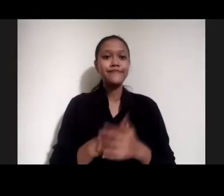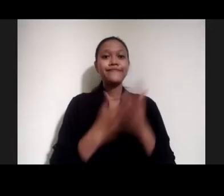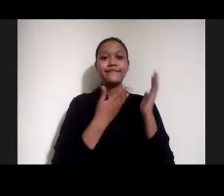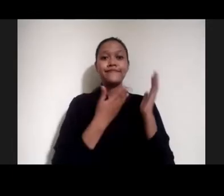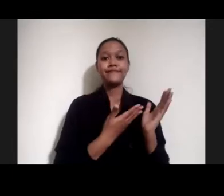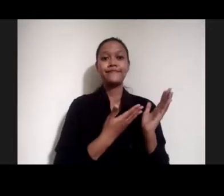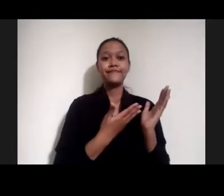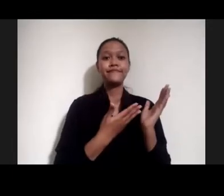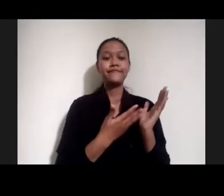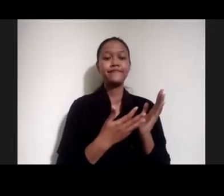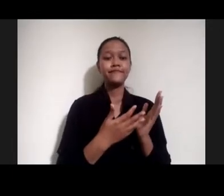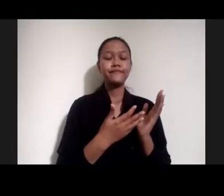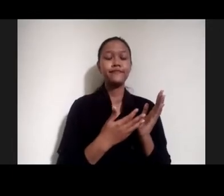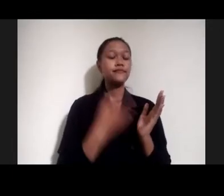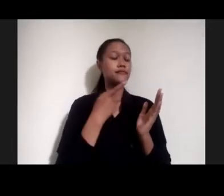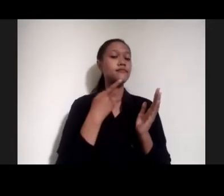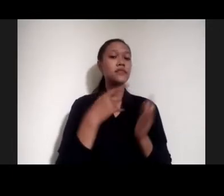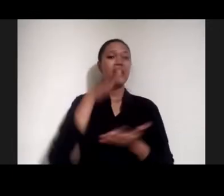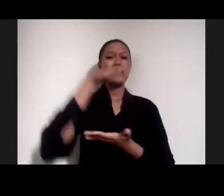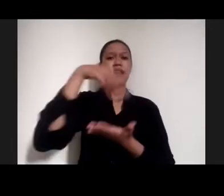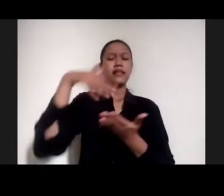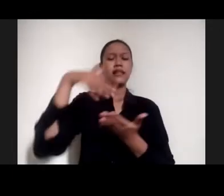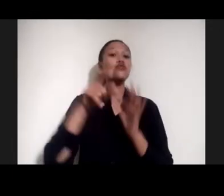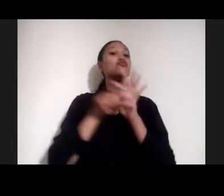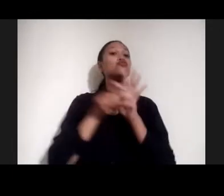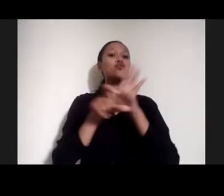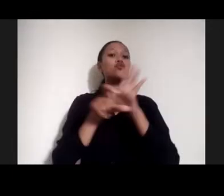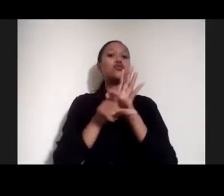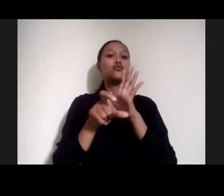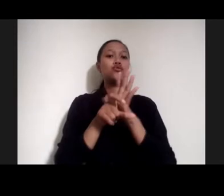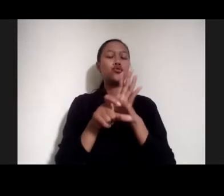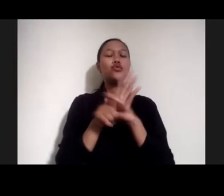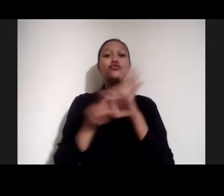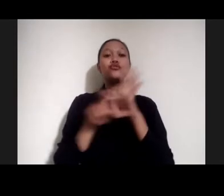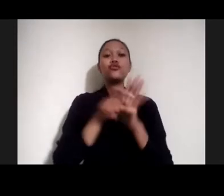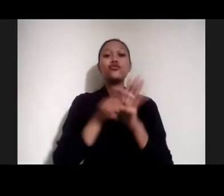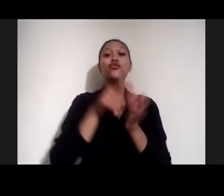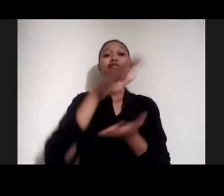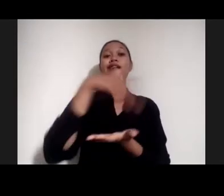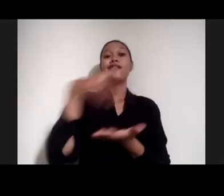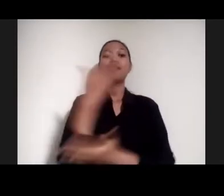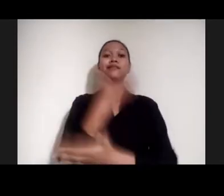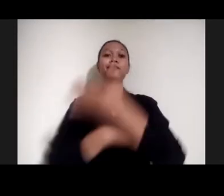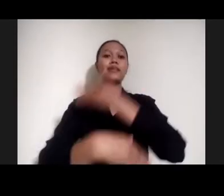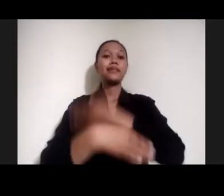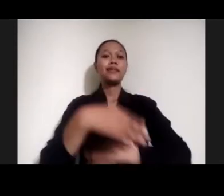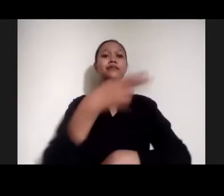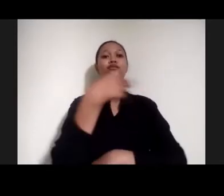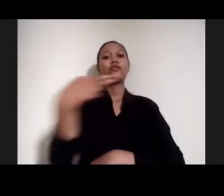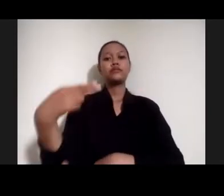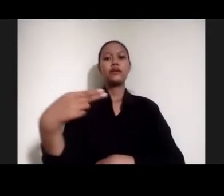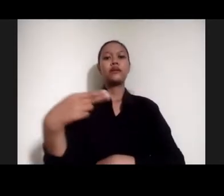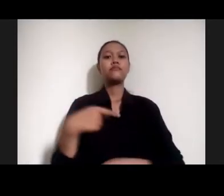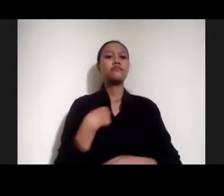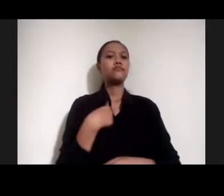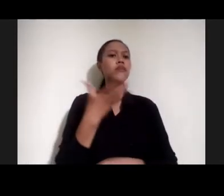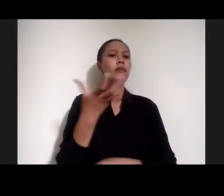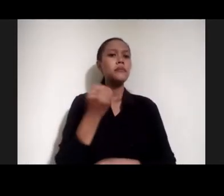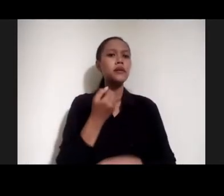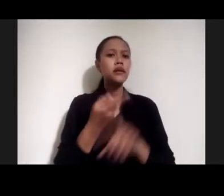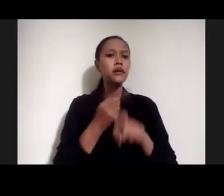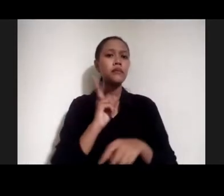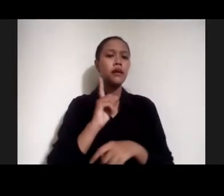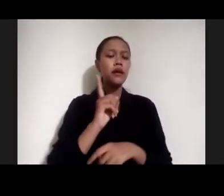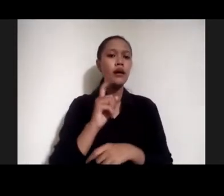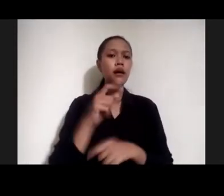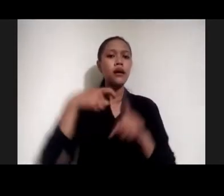Adalah data Ini contoh ya Contoh data Disabilitas di Indonesia Aku dapatnya Dari websitenya Kemensos